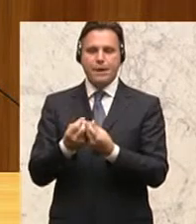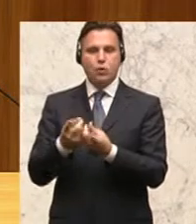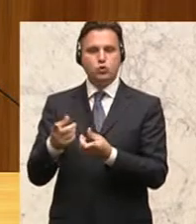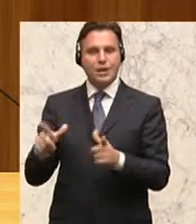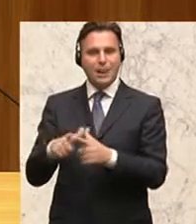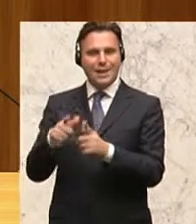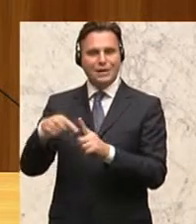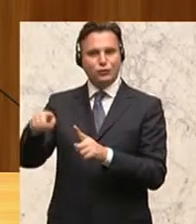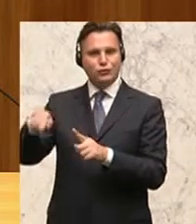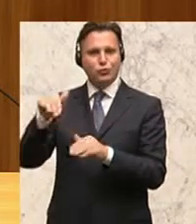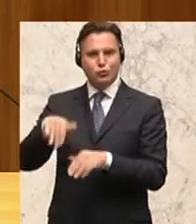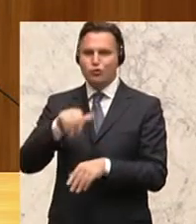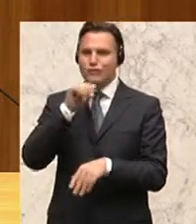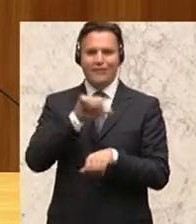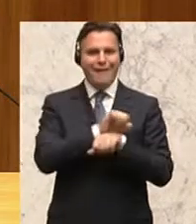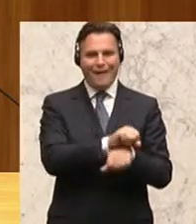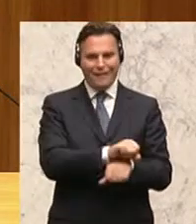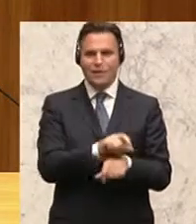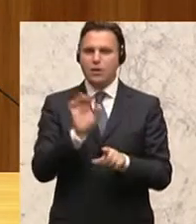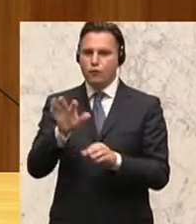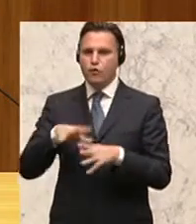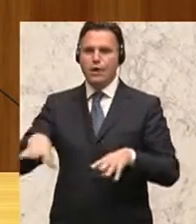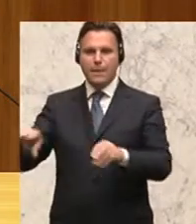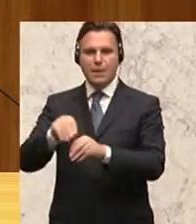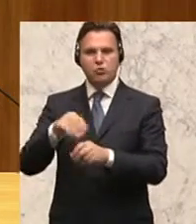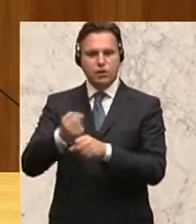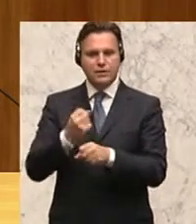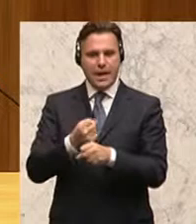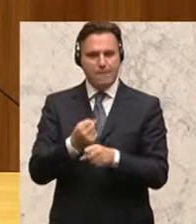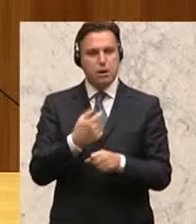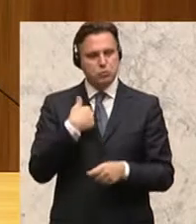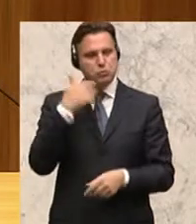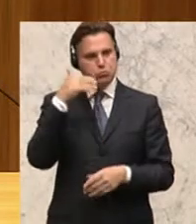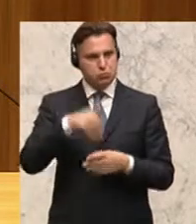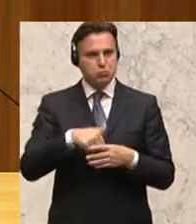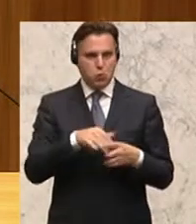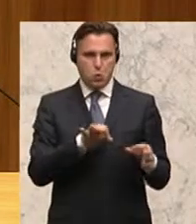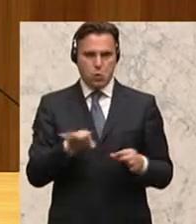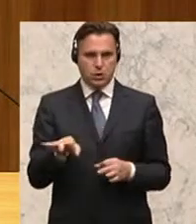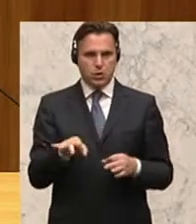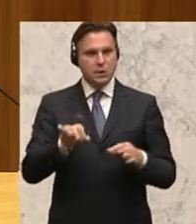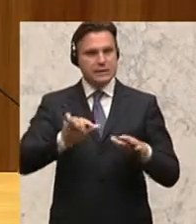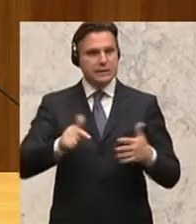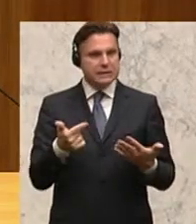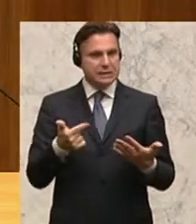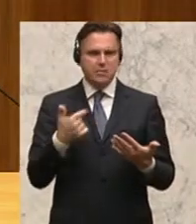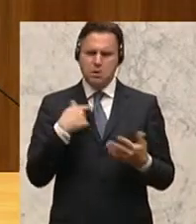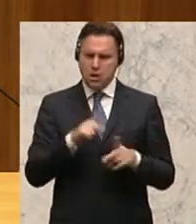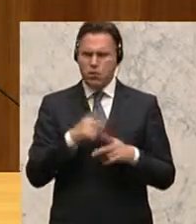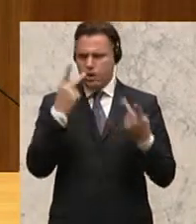Halte ich bis zu einem gewissen Grad zumindest auch für in Ordnung. Top 7, dem gibt es auch nichts einzuwenden, außer